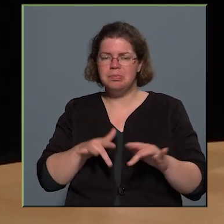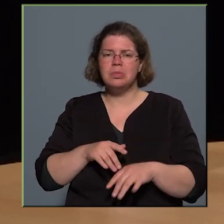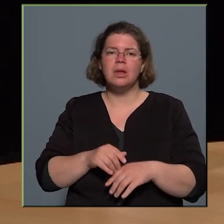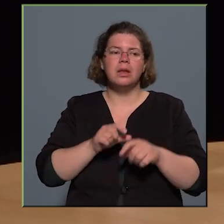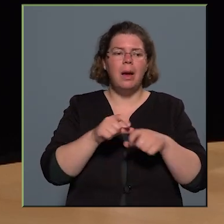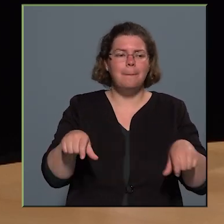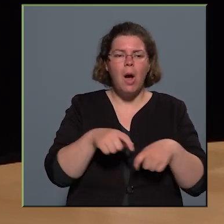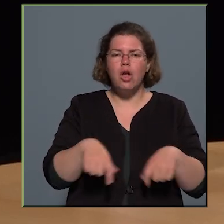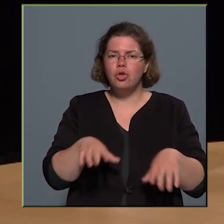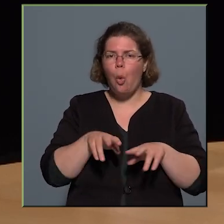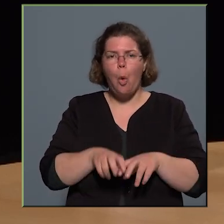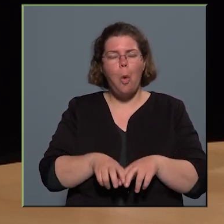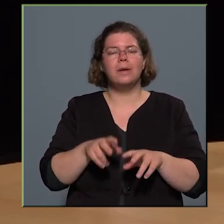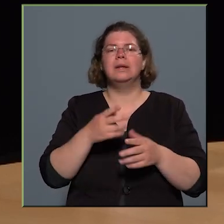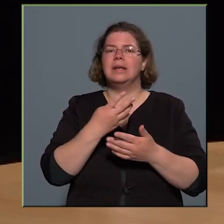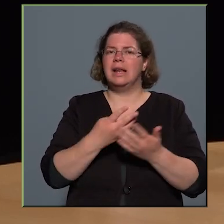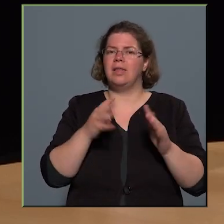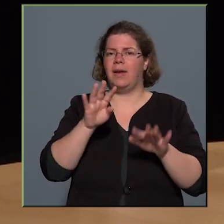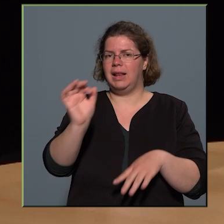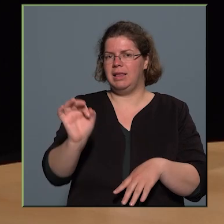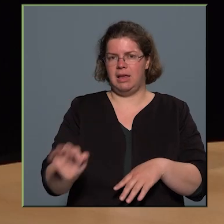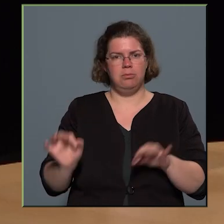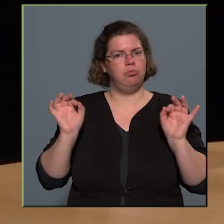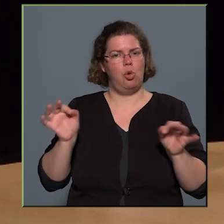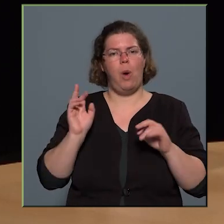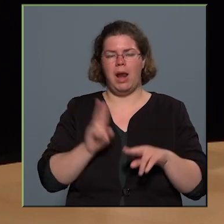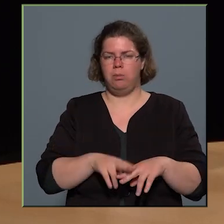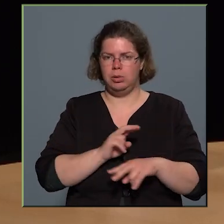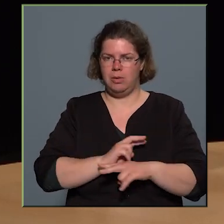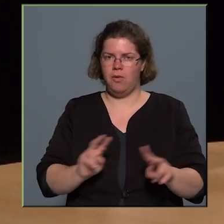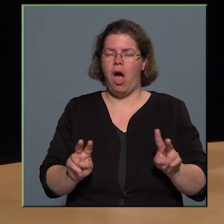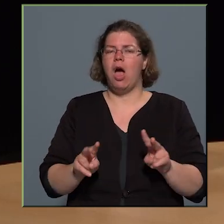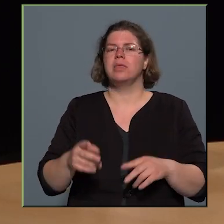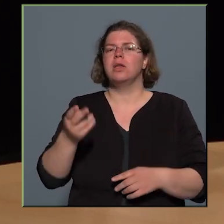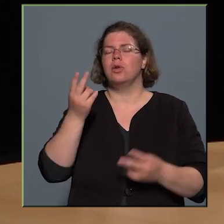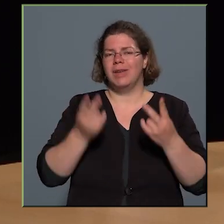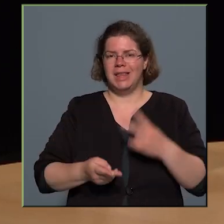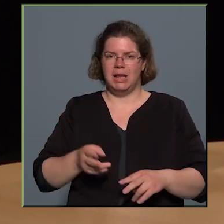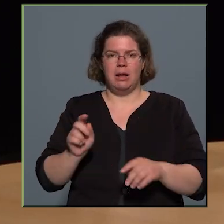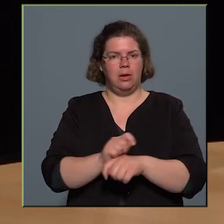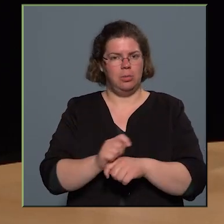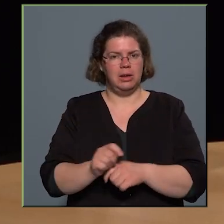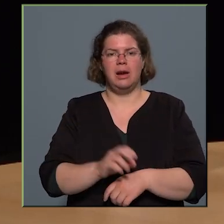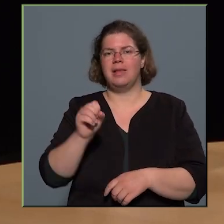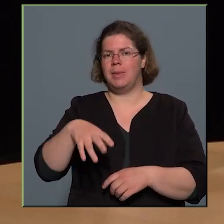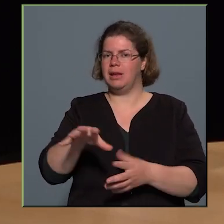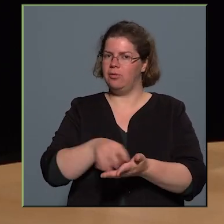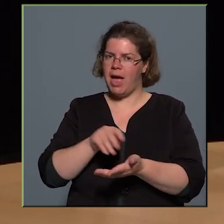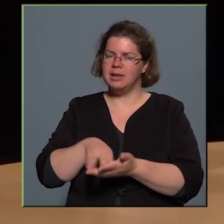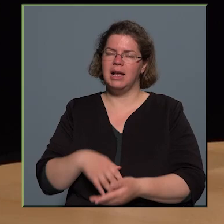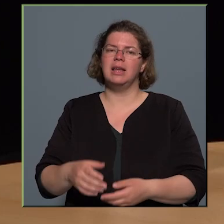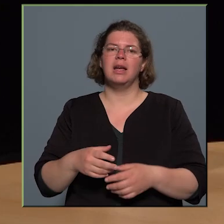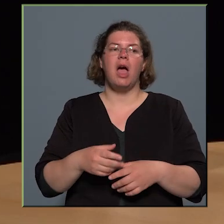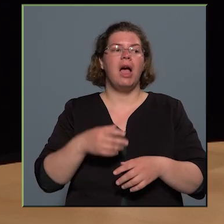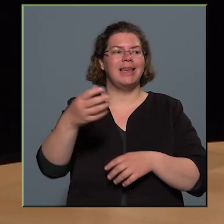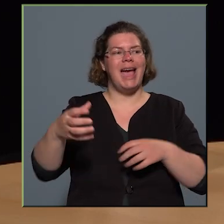99%-a nagyon jó állapotban van, a növényzetet karban tartják, a szemetet felszedik, a kihelyezett utcabútorok